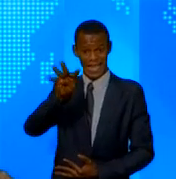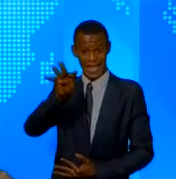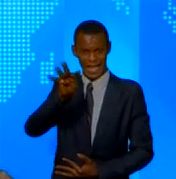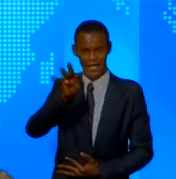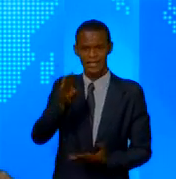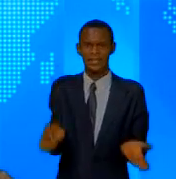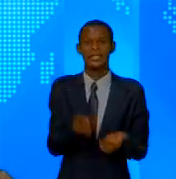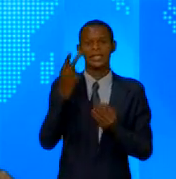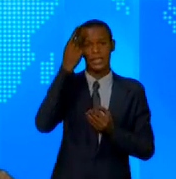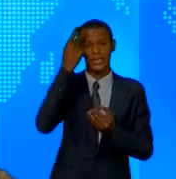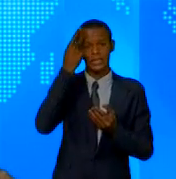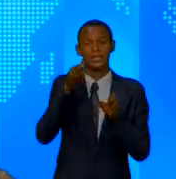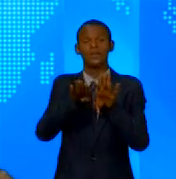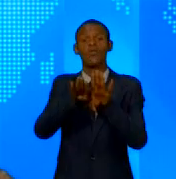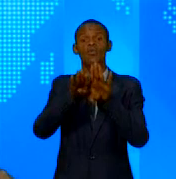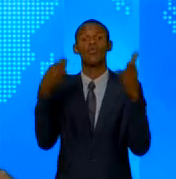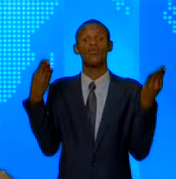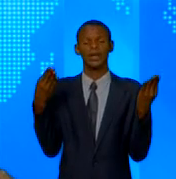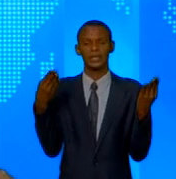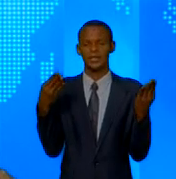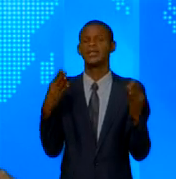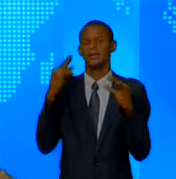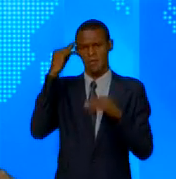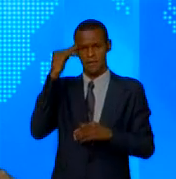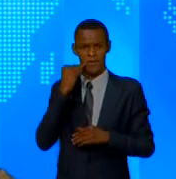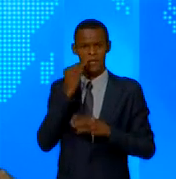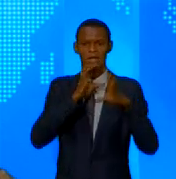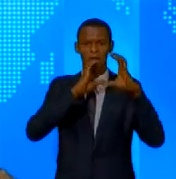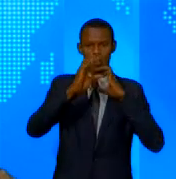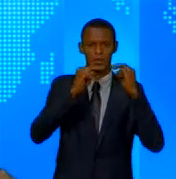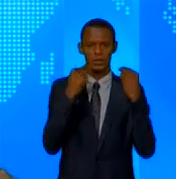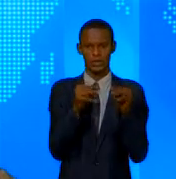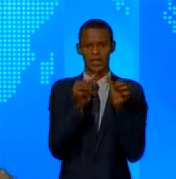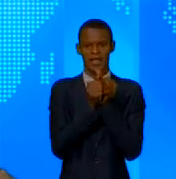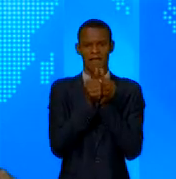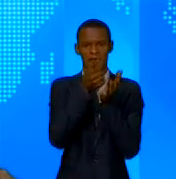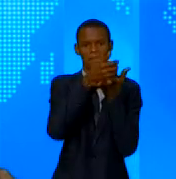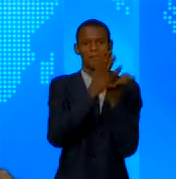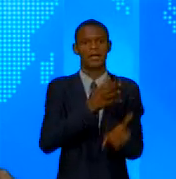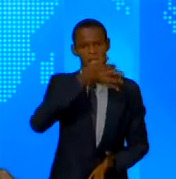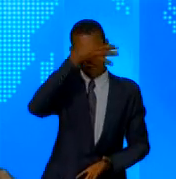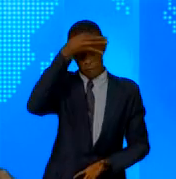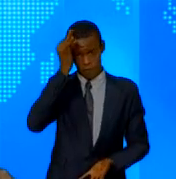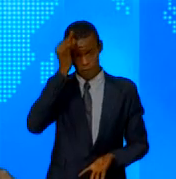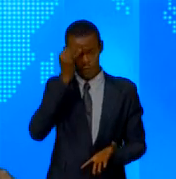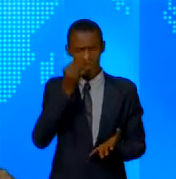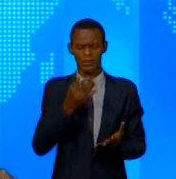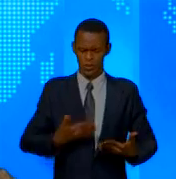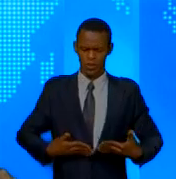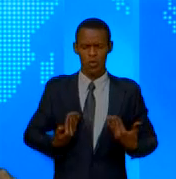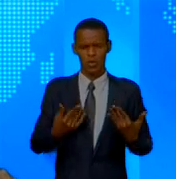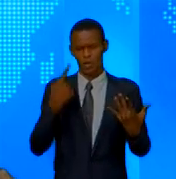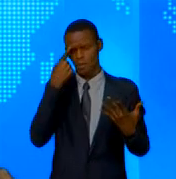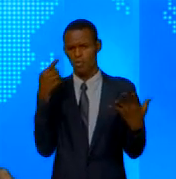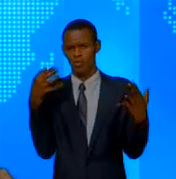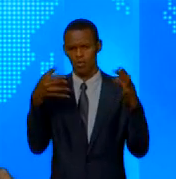ministre d'État, ministre de la Communication et des Médias et l'ambassadeur de France saluent cette collaboration entre les deux pays. J'ai mis ma diane Mogo